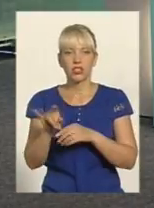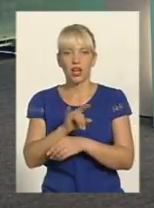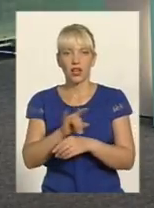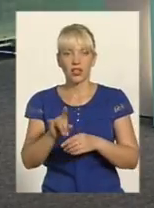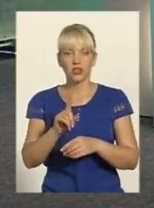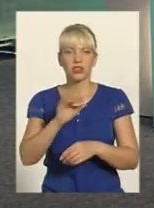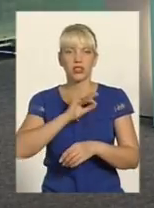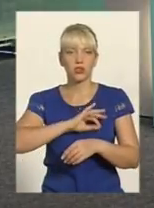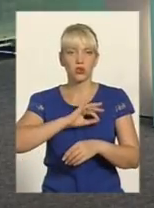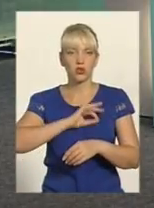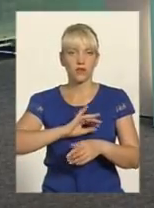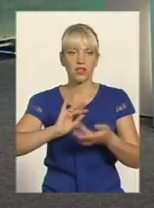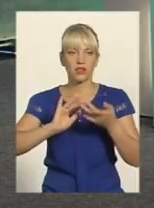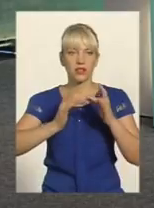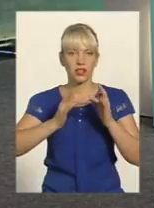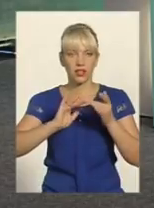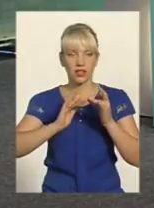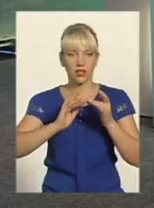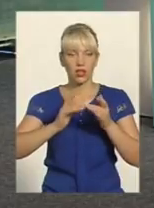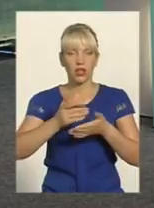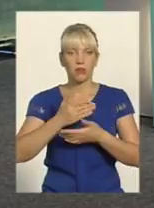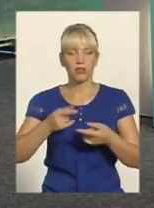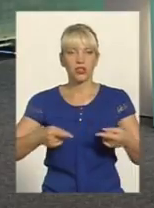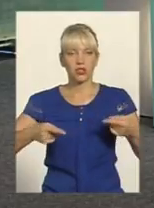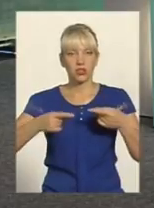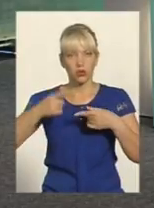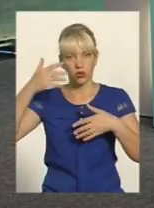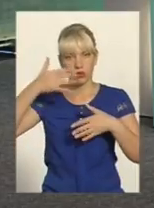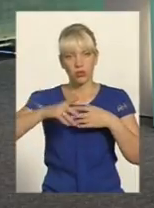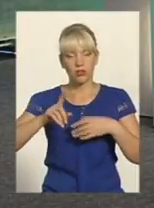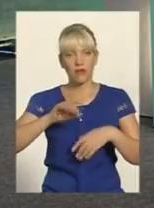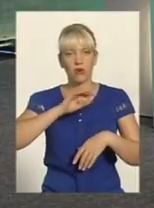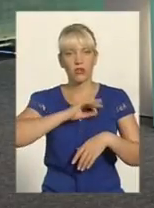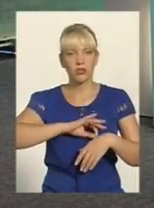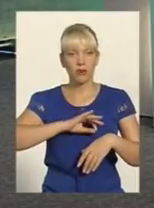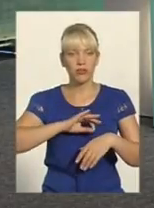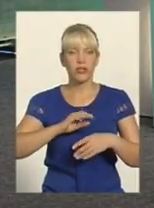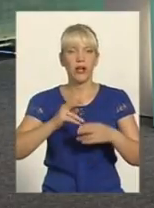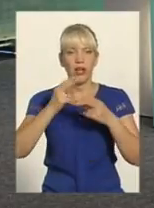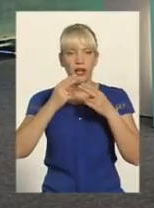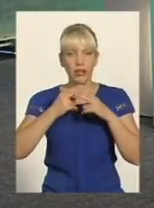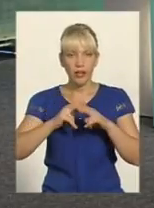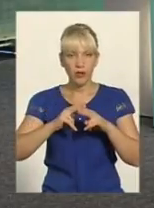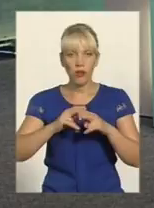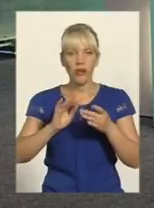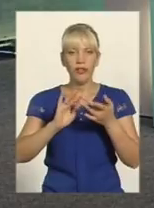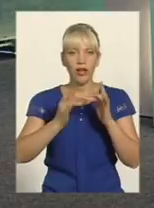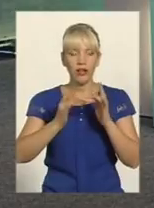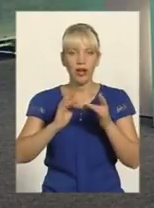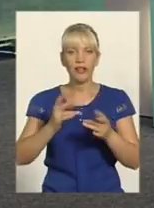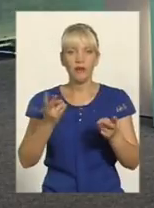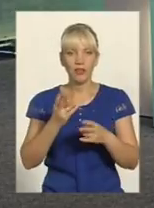і комп'ютерних мереж Ми чітко розуміємо, що використовуючи високі технології Нам потрібно протидіяти вказаному